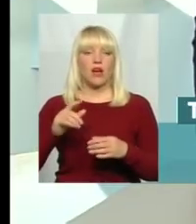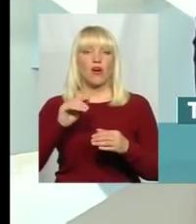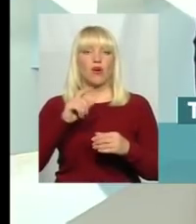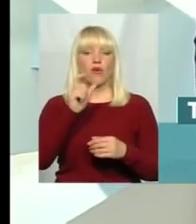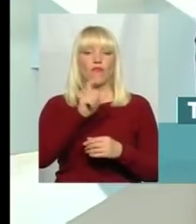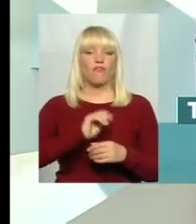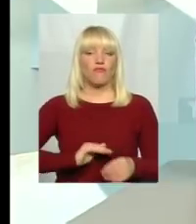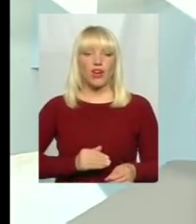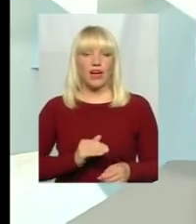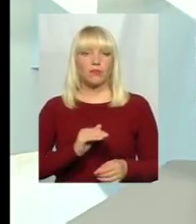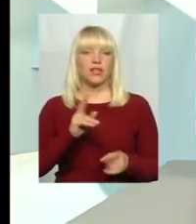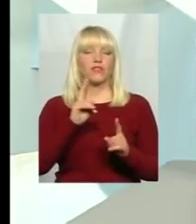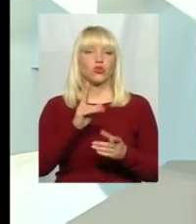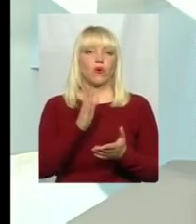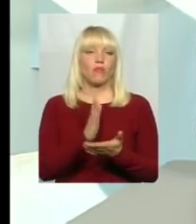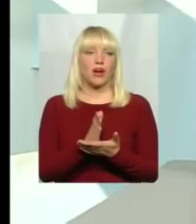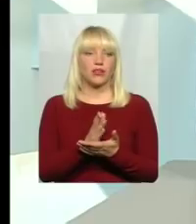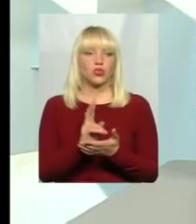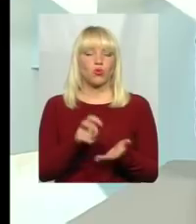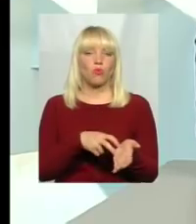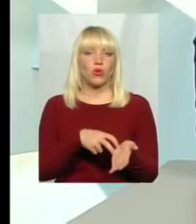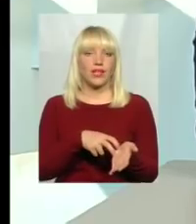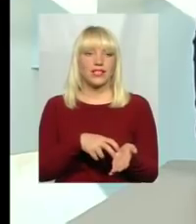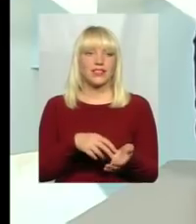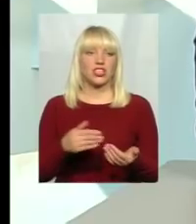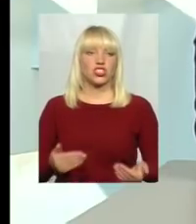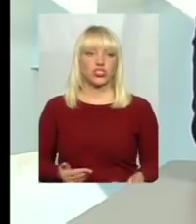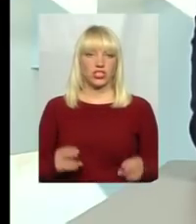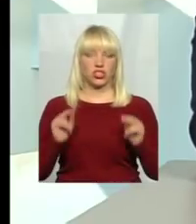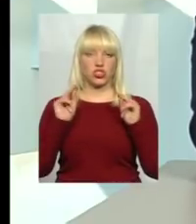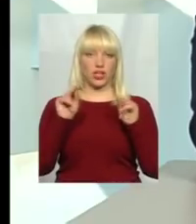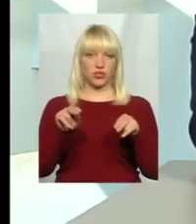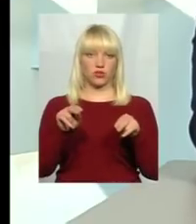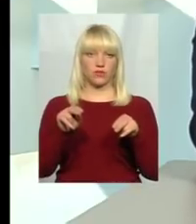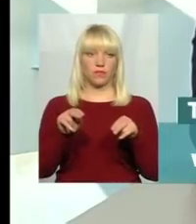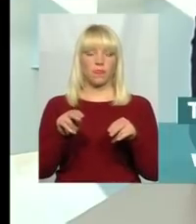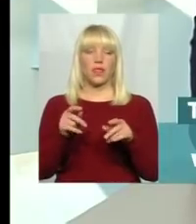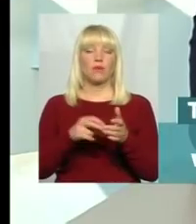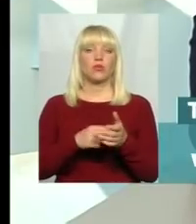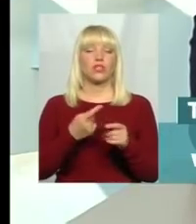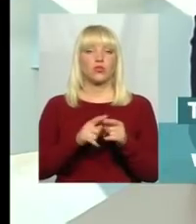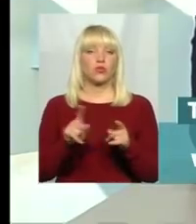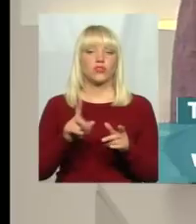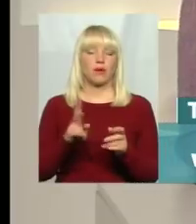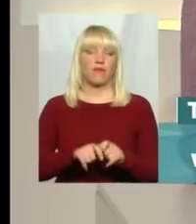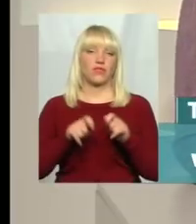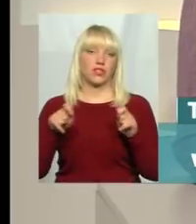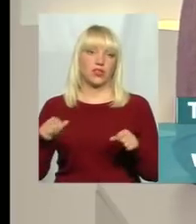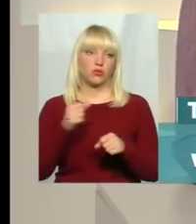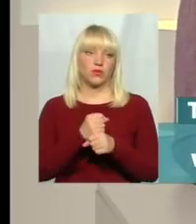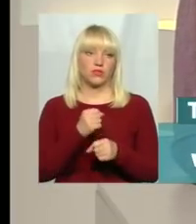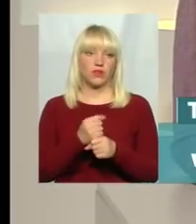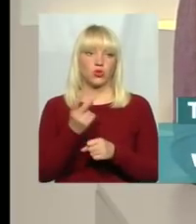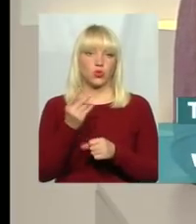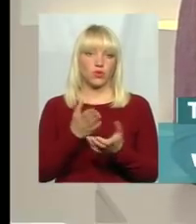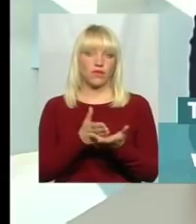людей, які просто мають свої види, бояться, і бояться жити чесно, і бояться, значить, того, що відкрито треба працювати. Я такий в цьому бачу. Другий